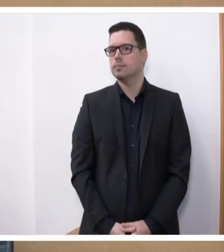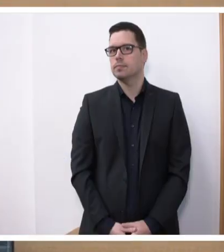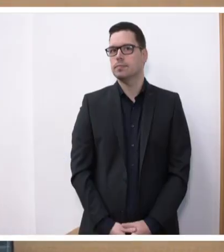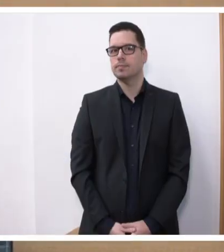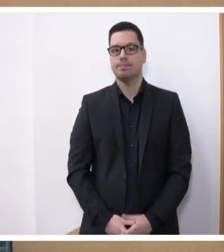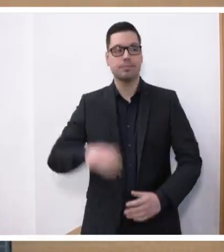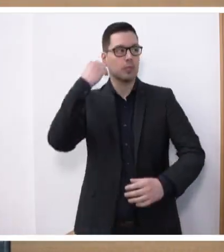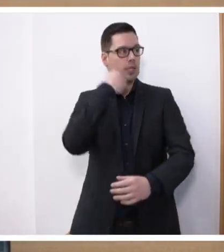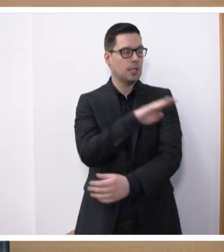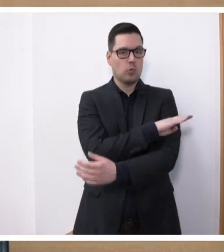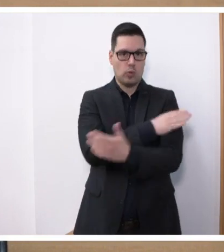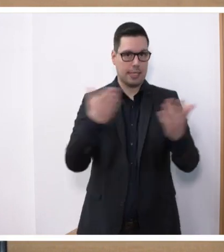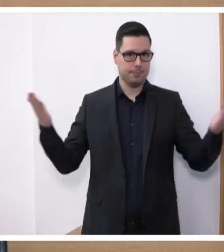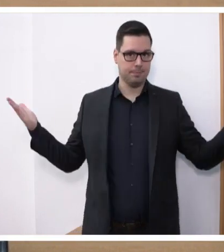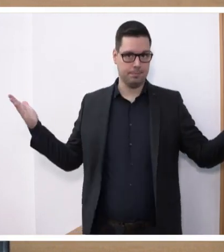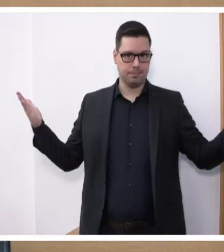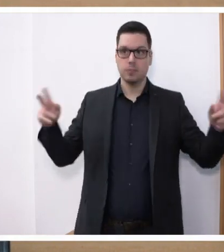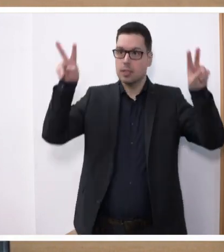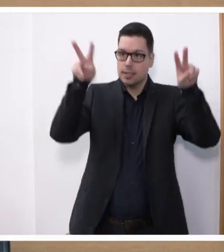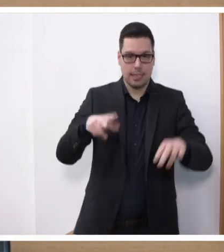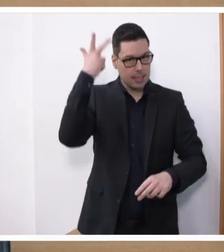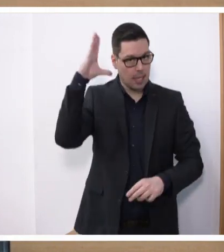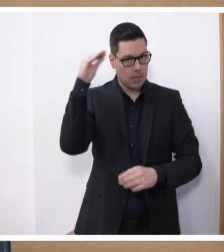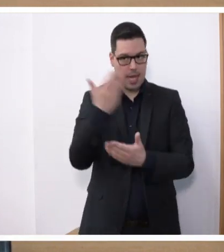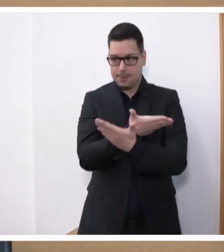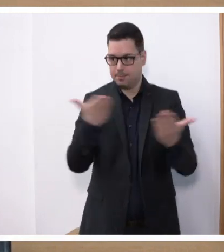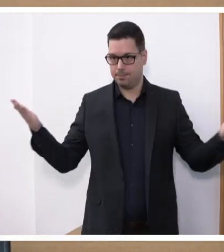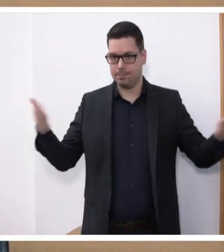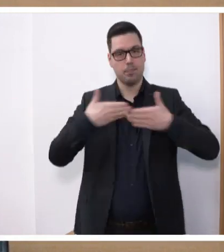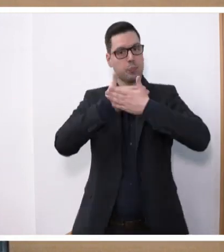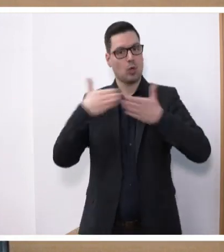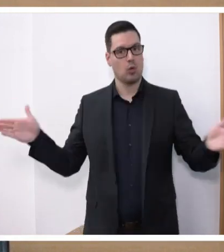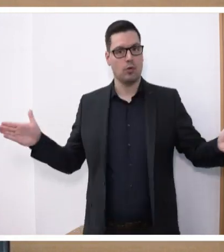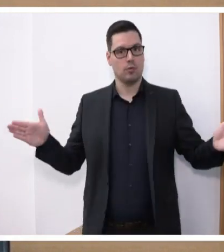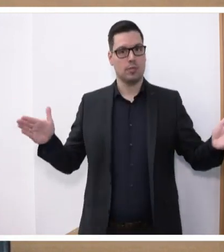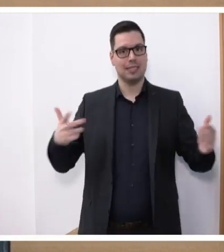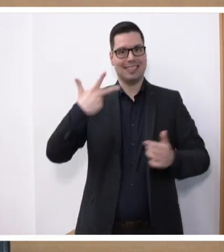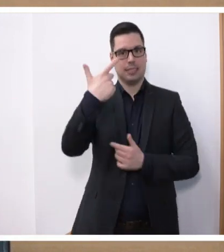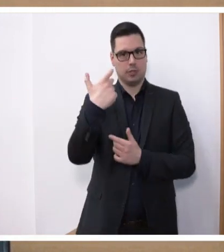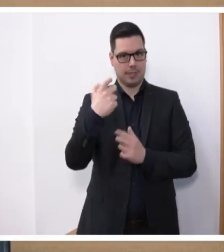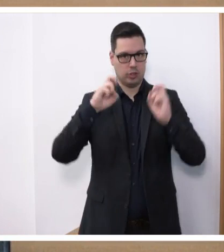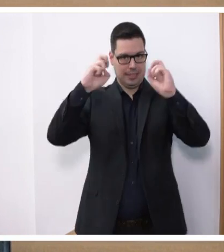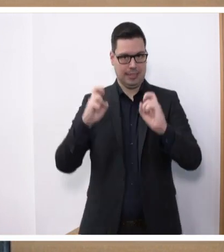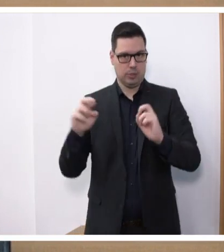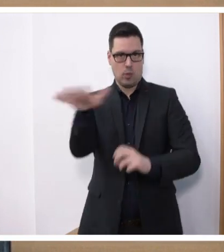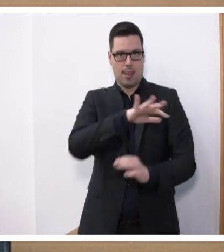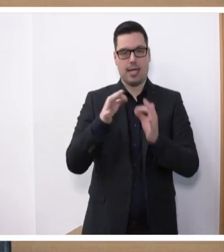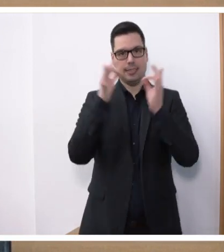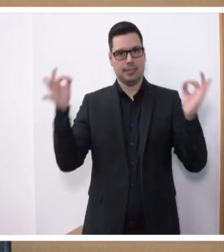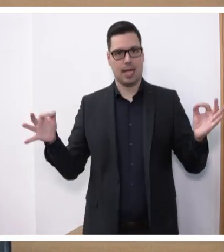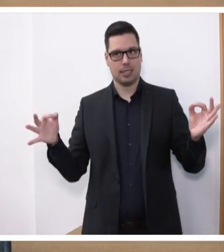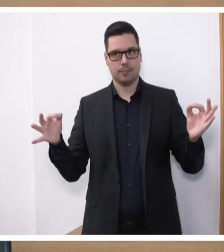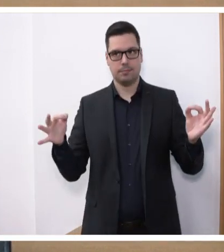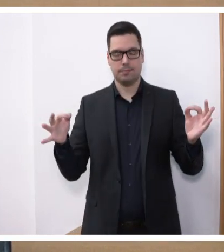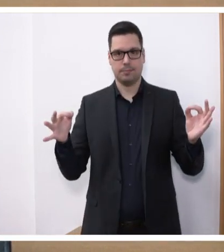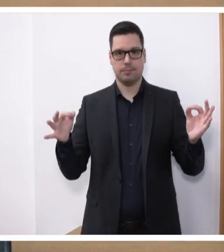Liebe Kolleginnen und Kollegen, meine sehr verehrten Damen und Herren, ich eröffne die 23. Sitzung des Landtags und heiße